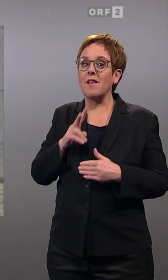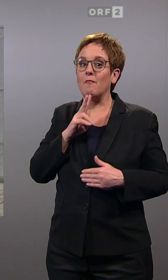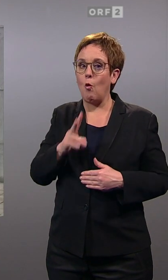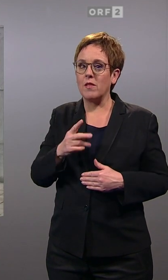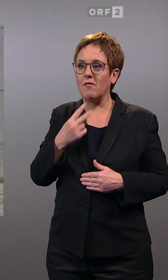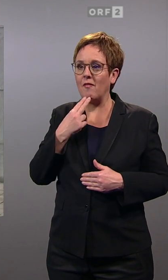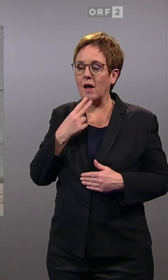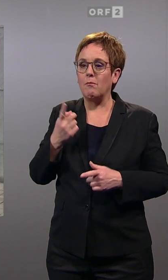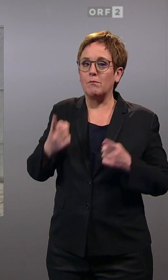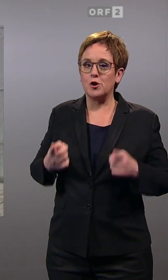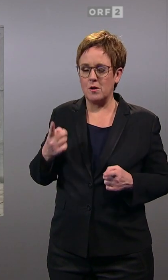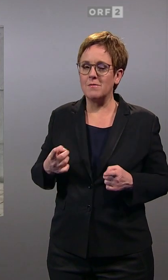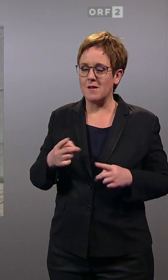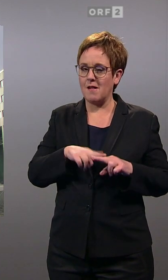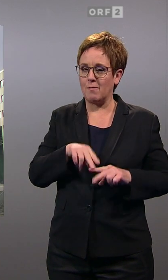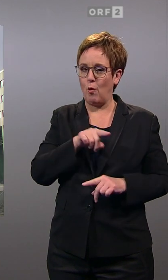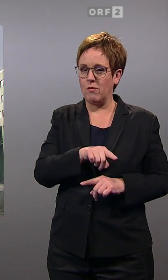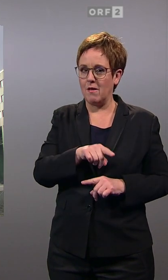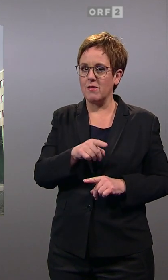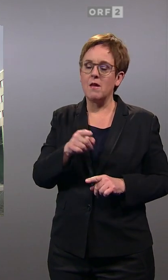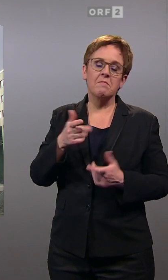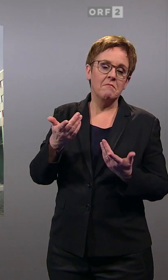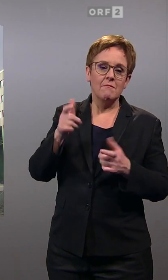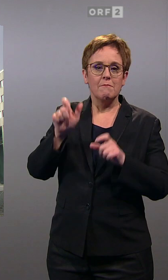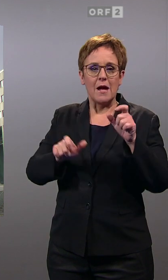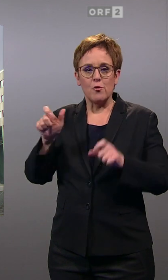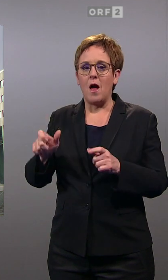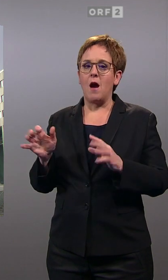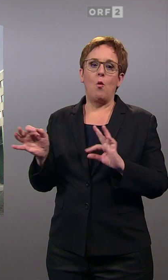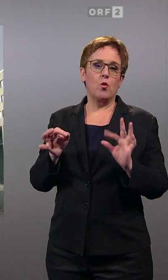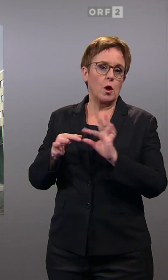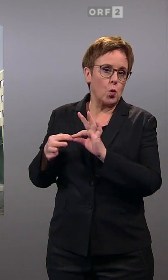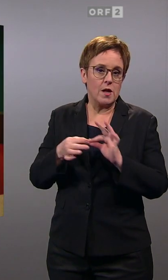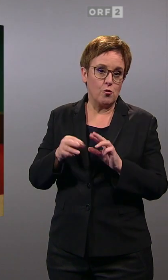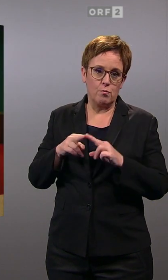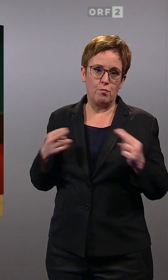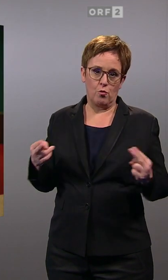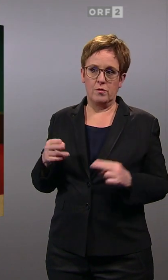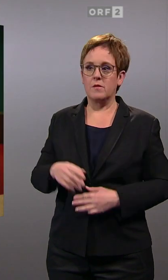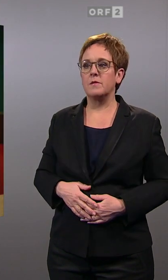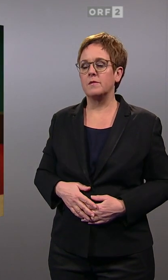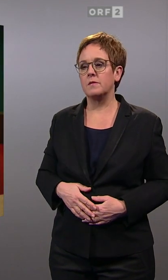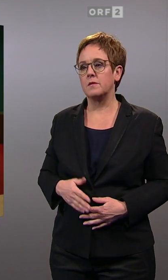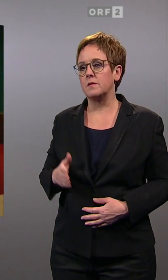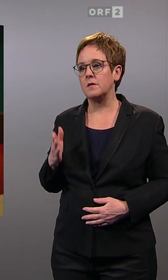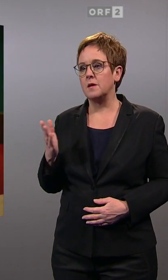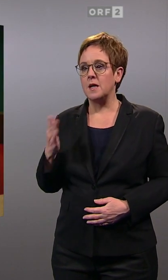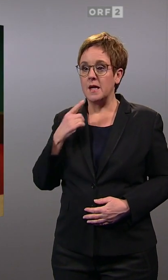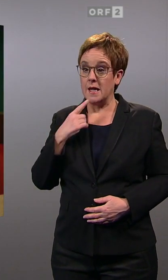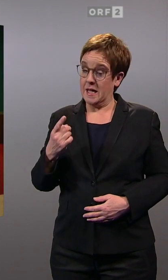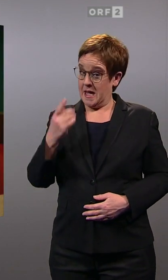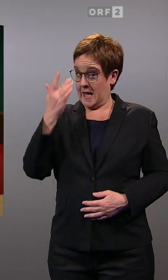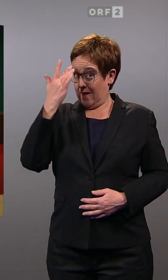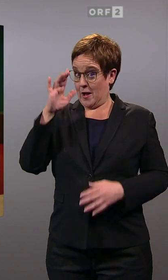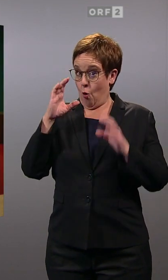Landhaus in St. Pölten gesprochen, wenn es um Personal oder Koalitionen im Bund geht. Ich weiß nicht, ob es in der